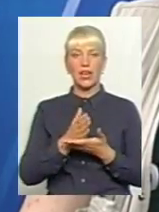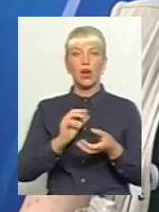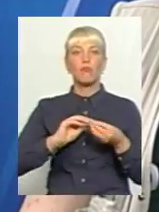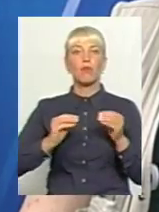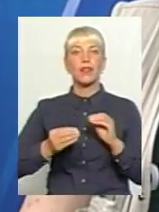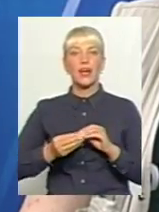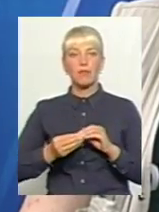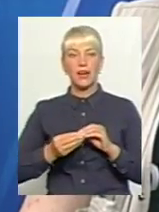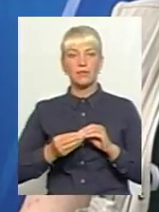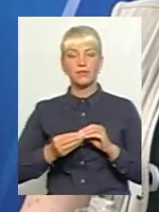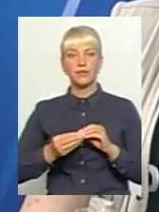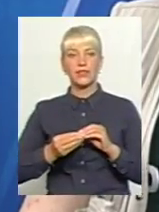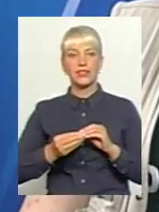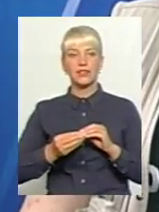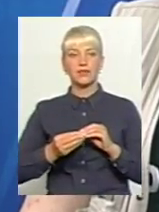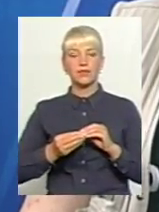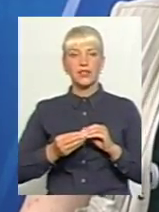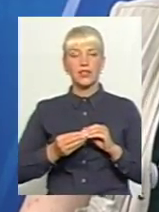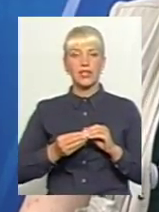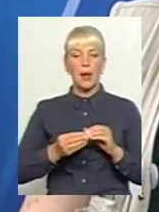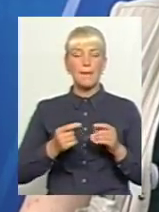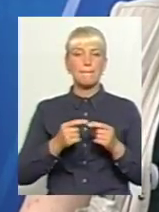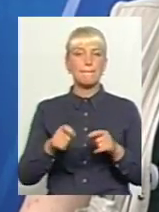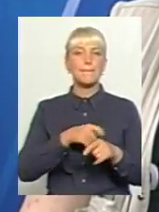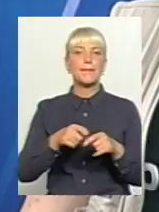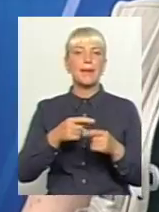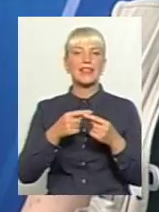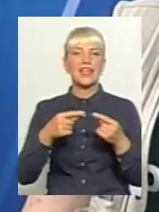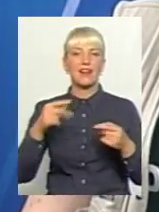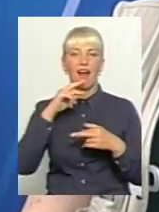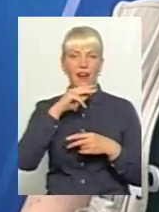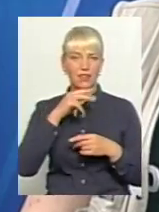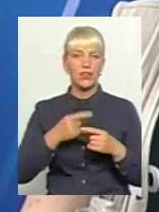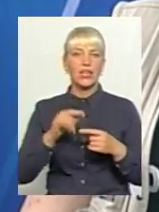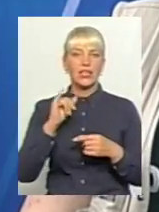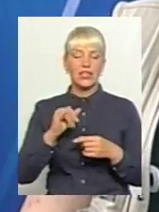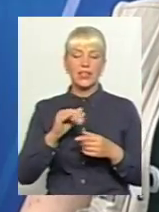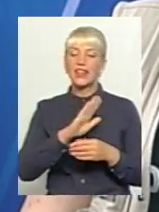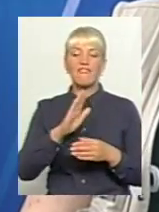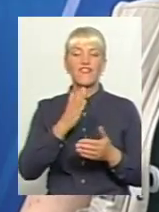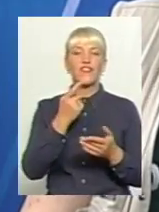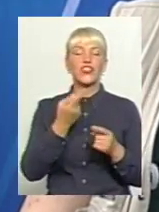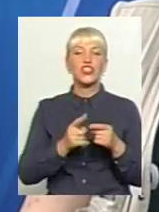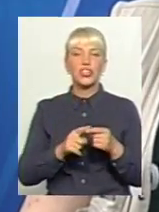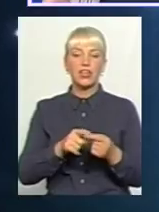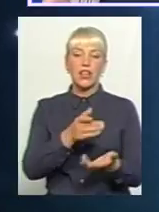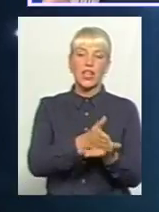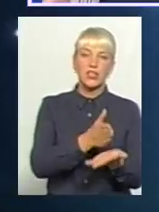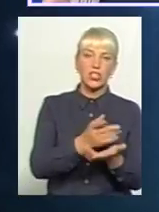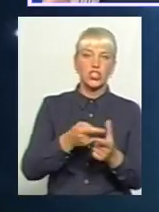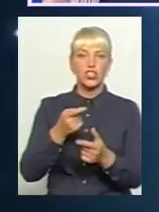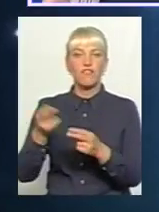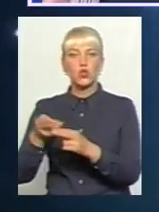проблема розходних матеріалів, не їх належності чи відсутності, а саме те, що